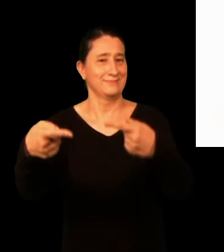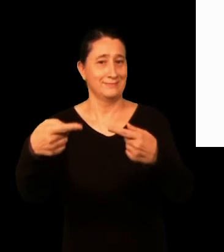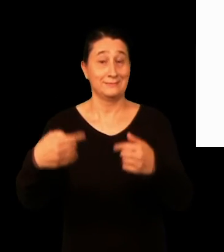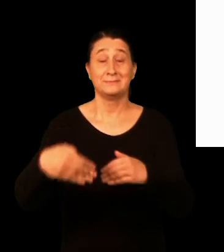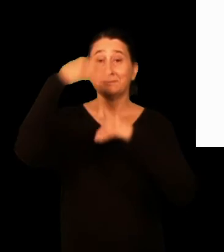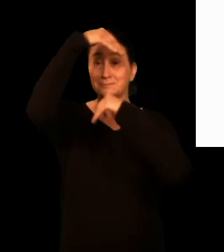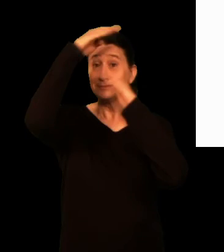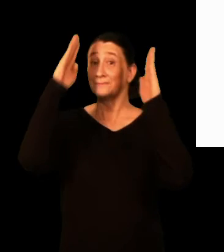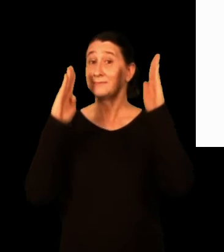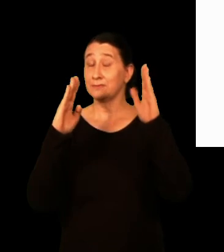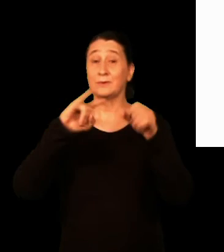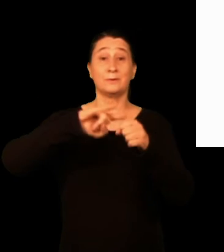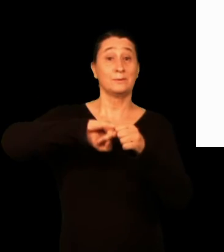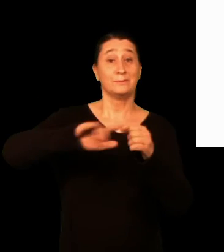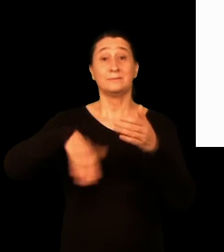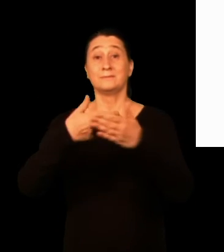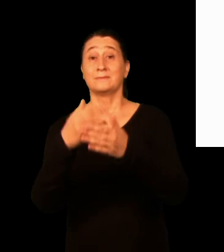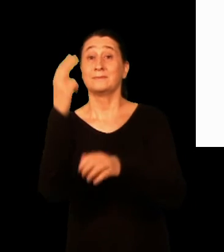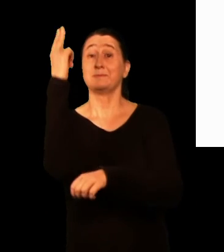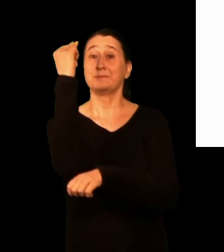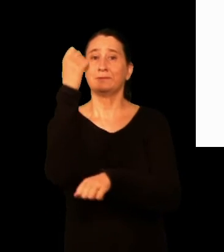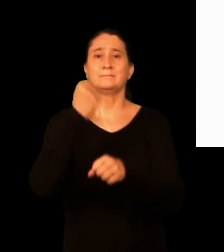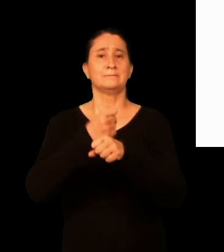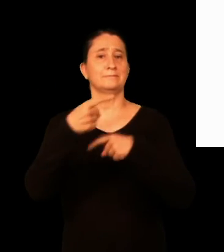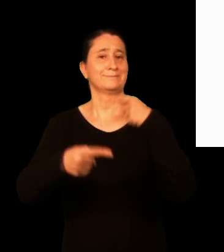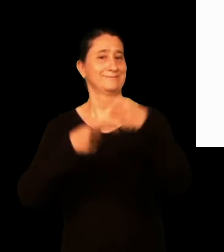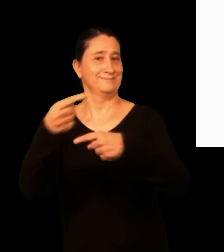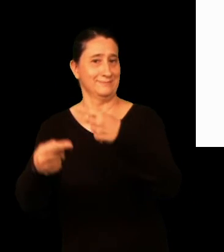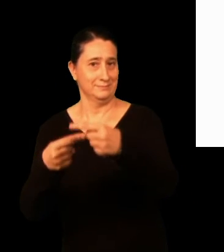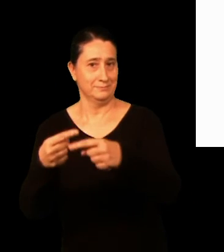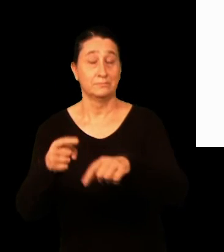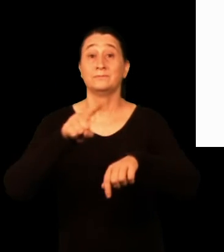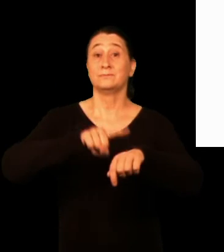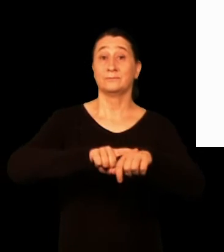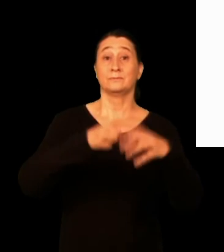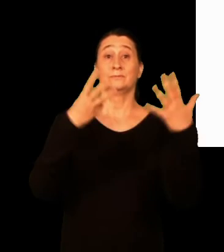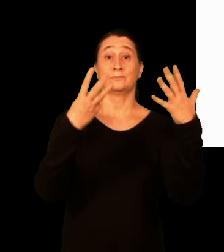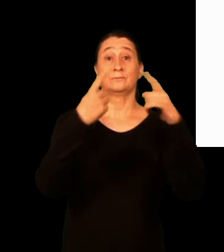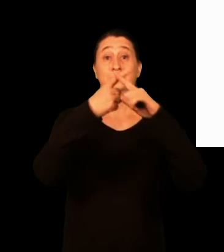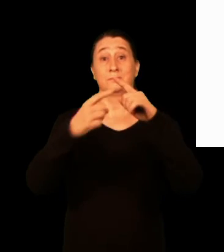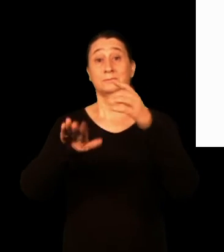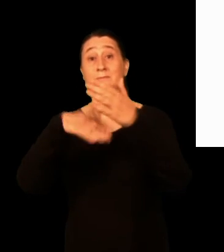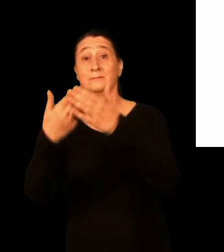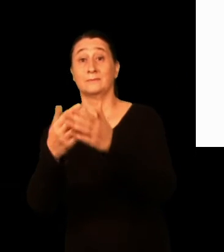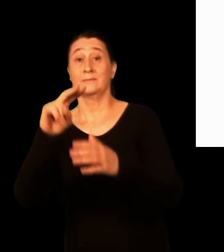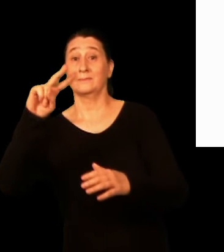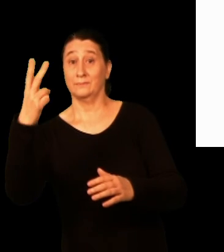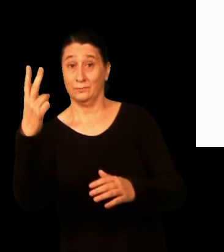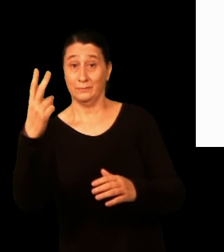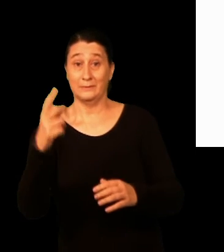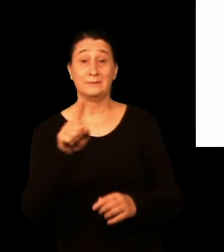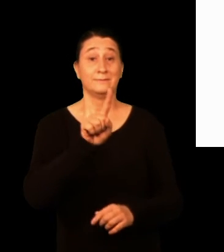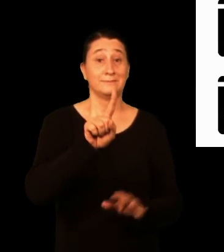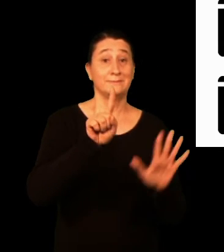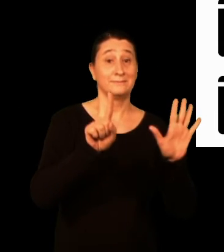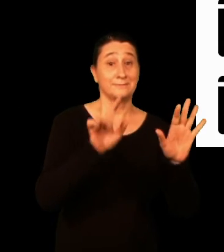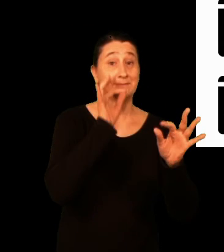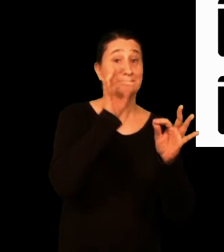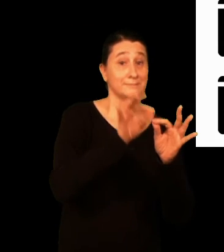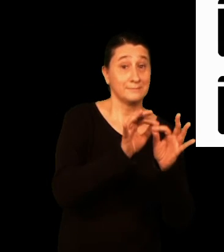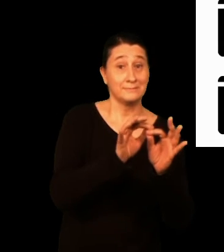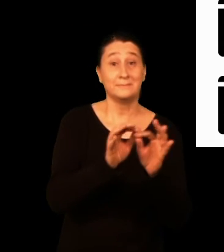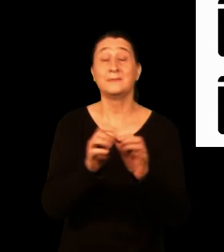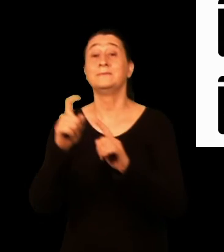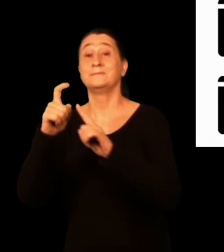Erantzun godi zugu aztelenetik ostiralera lanegunetan. Sortzi eta errietatik ordu bietara, iraiaren